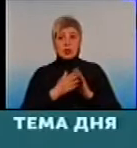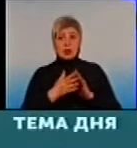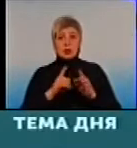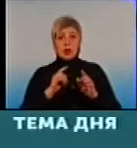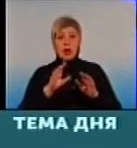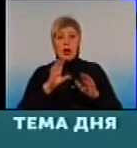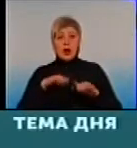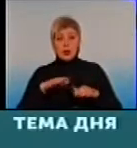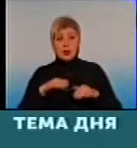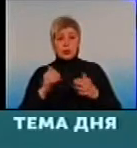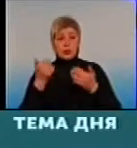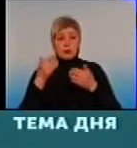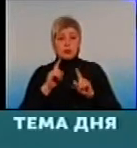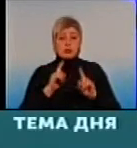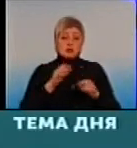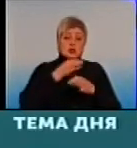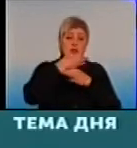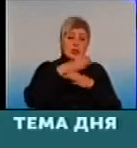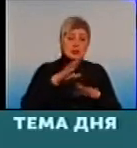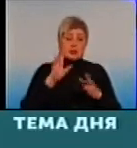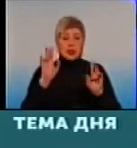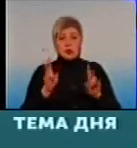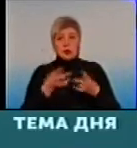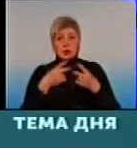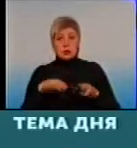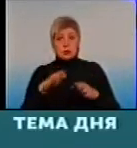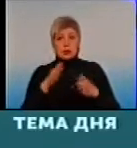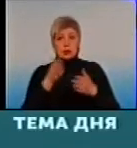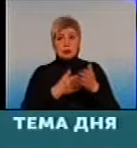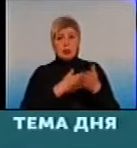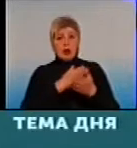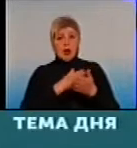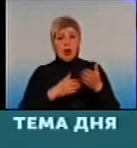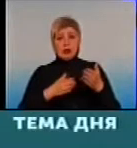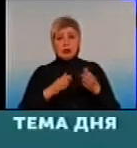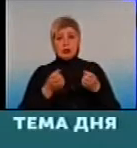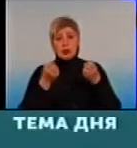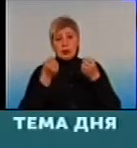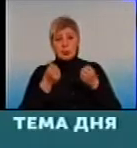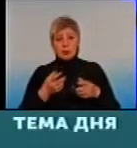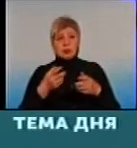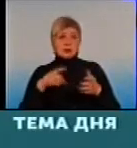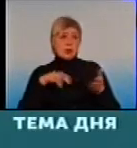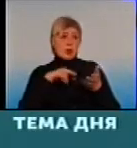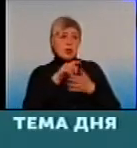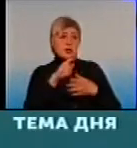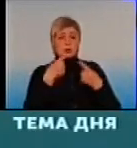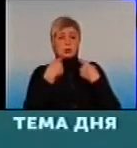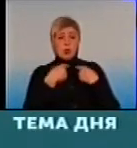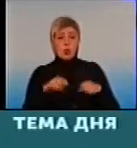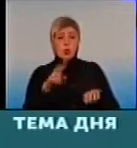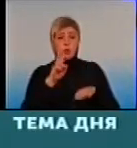не нужно разрывать эту декларацию, там, или аннулировать. Вам нужно просто пойти к другому врачу,